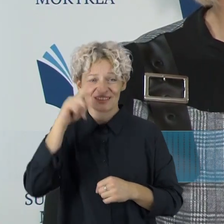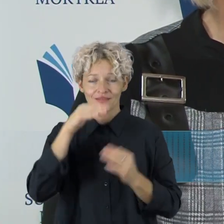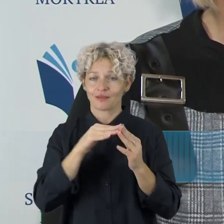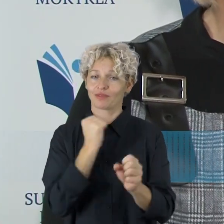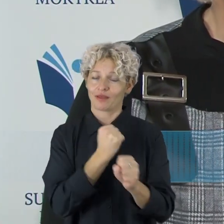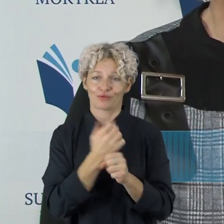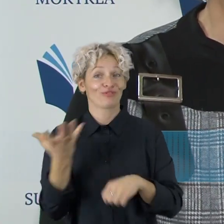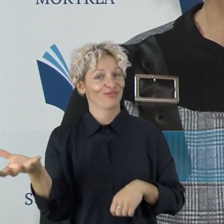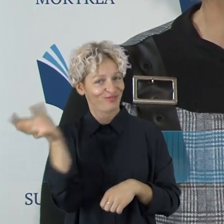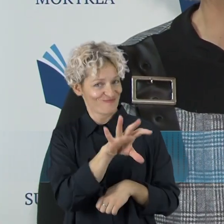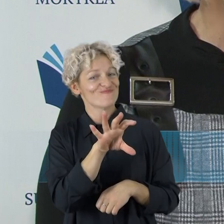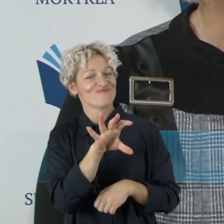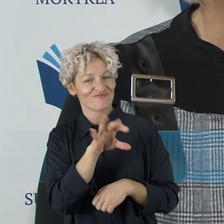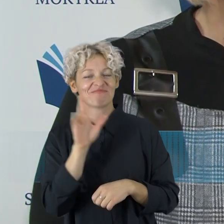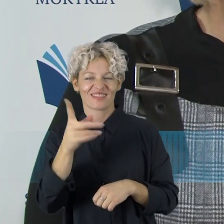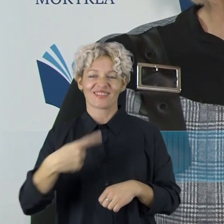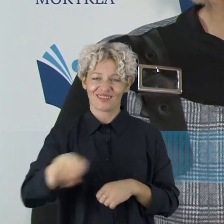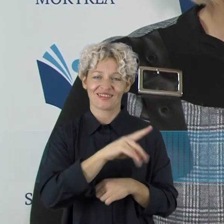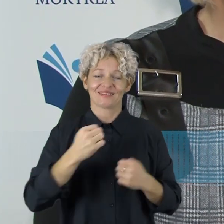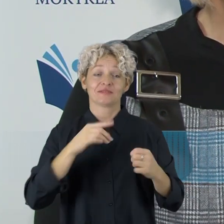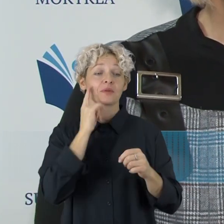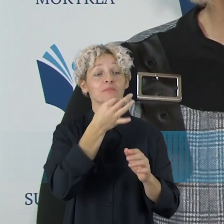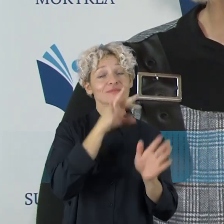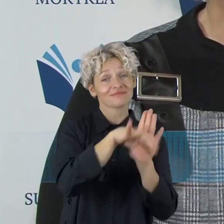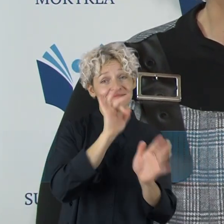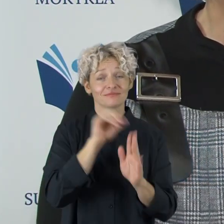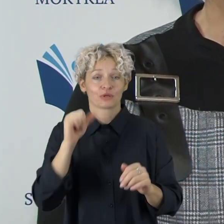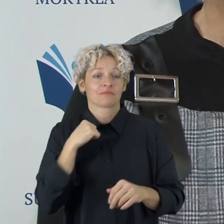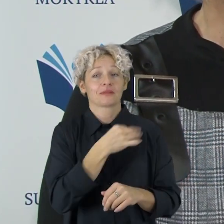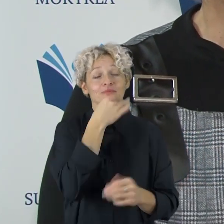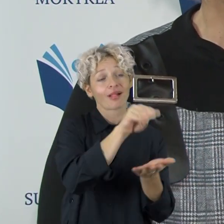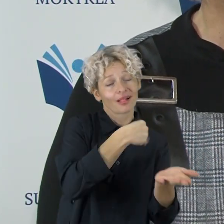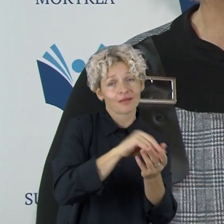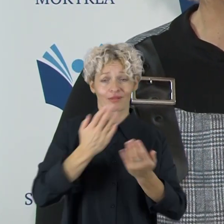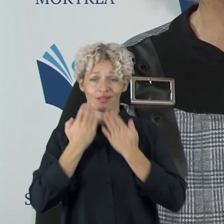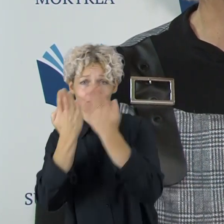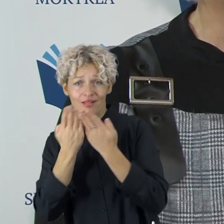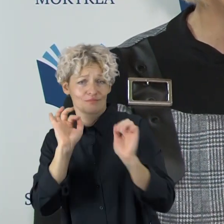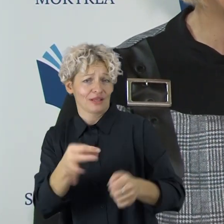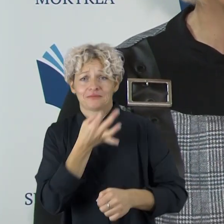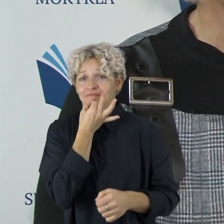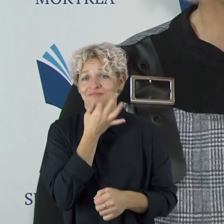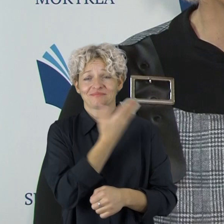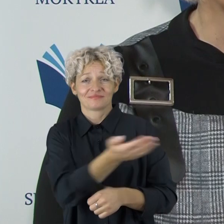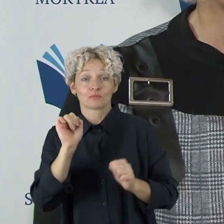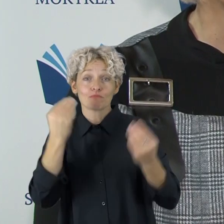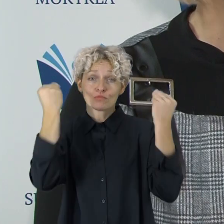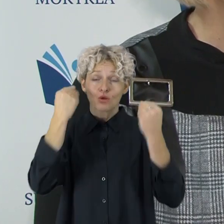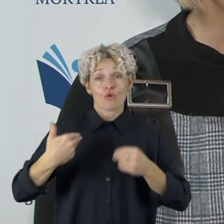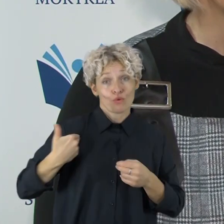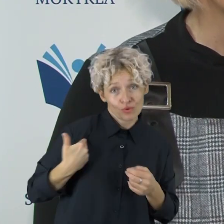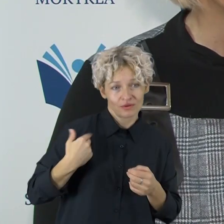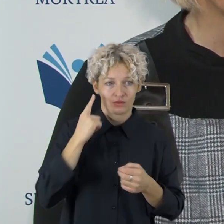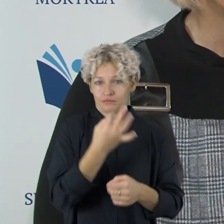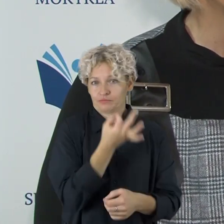labai daug, bet vėlgi saugiai žmonės, jie patys renkasi mokymosi. Tampa dažnai ir